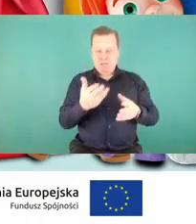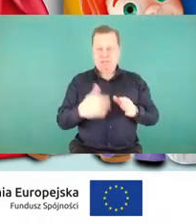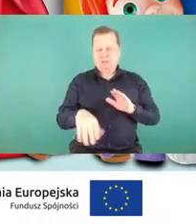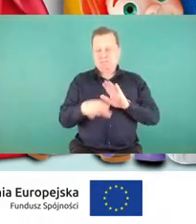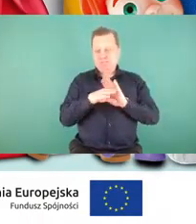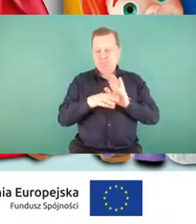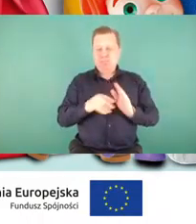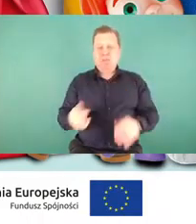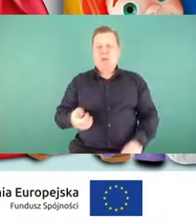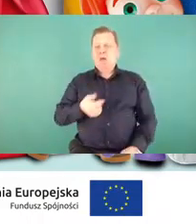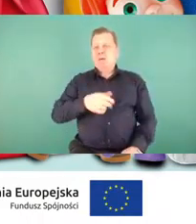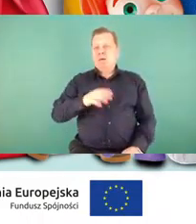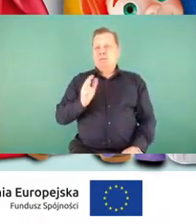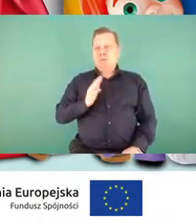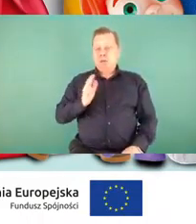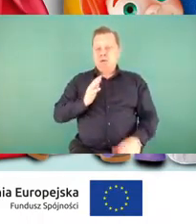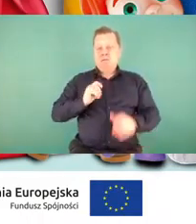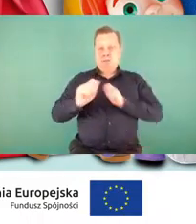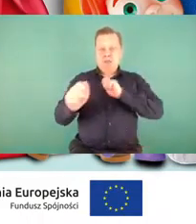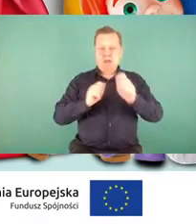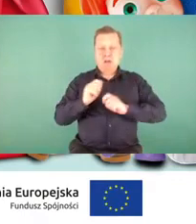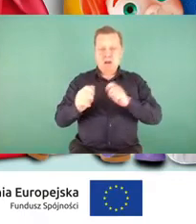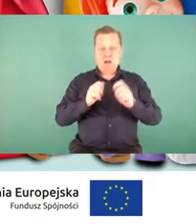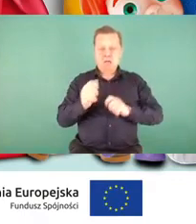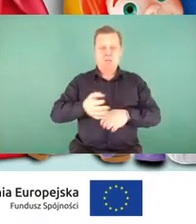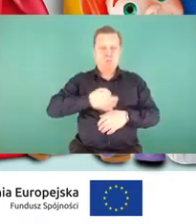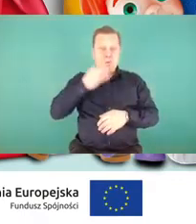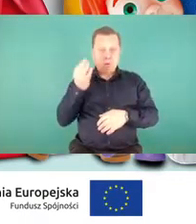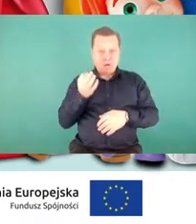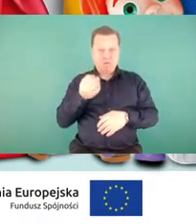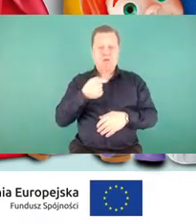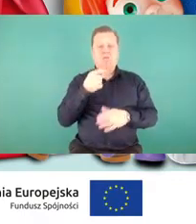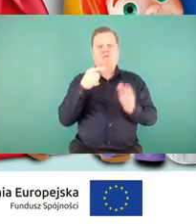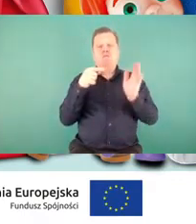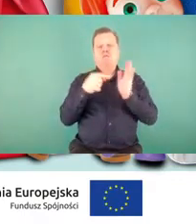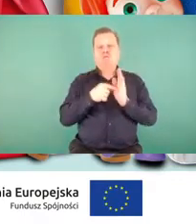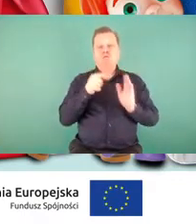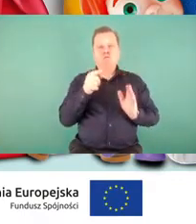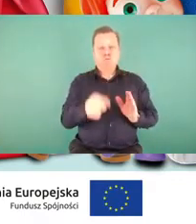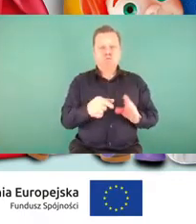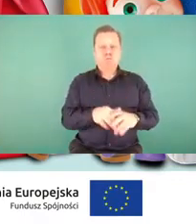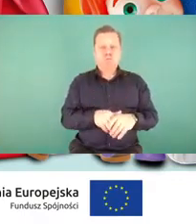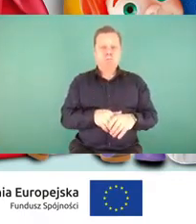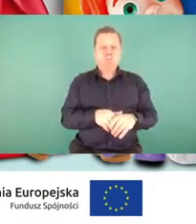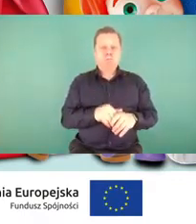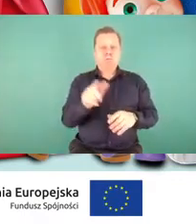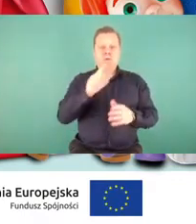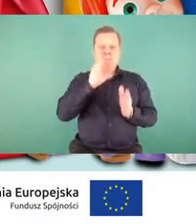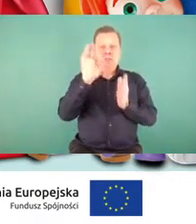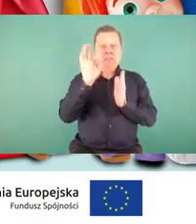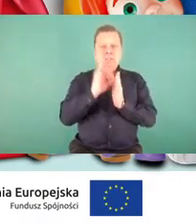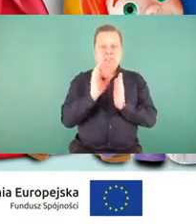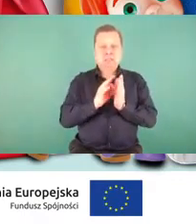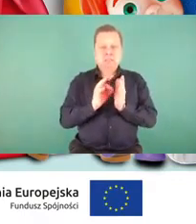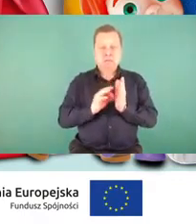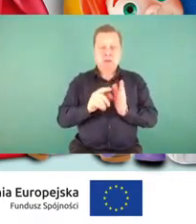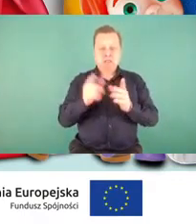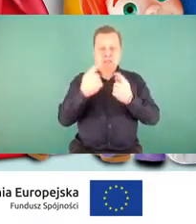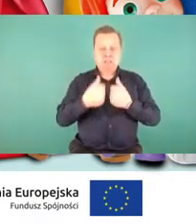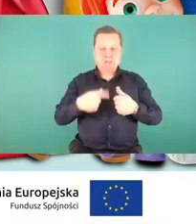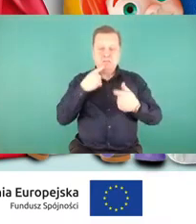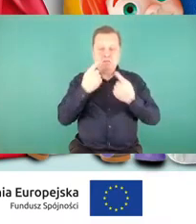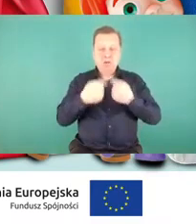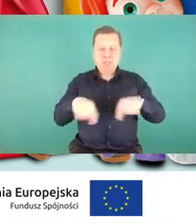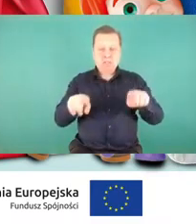w transporcie to są takie filary, które właśnie pokazują, że systematyczna realizacja zadań w poszczególnych tych